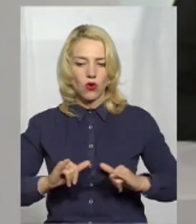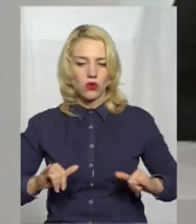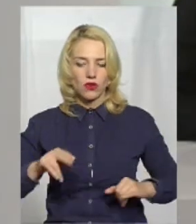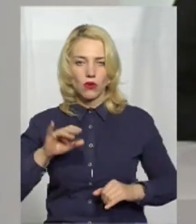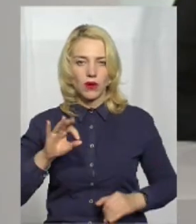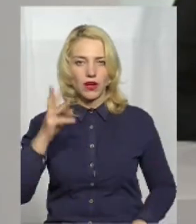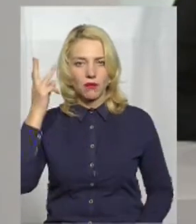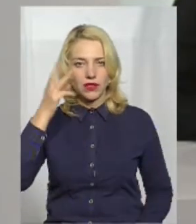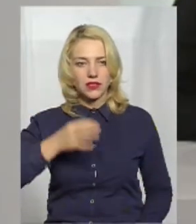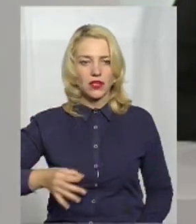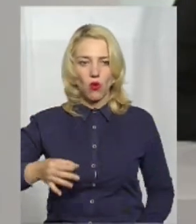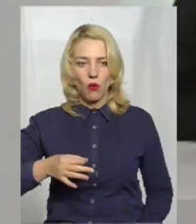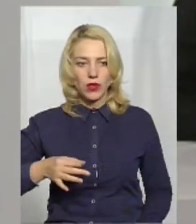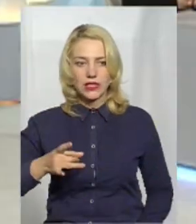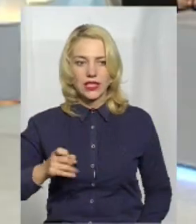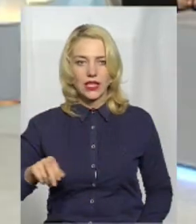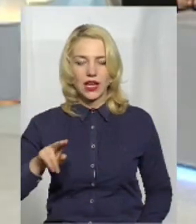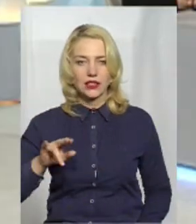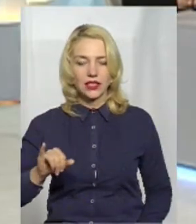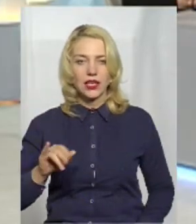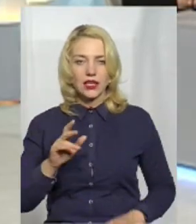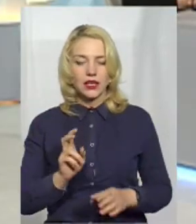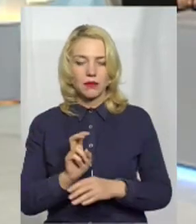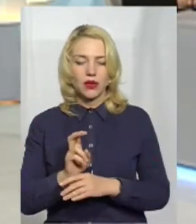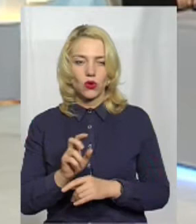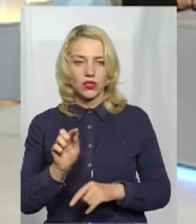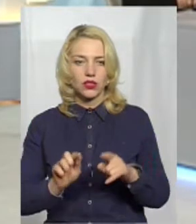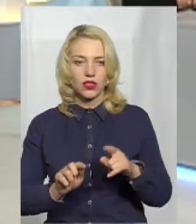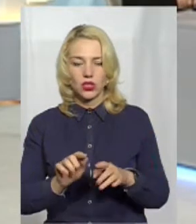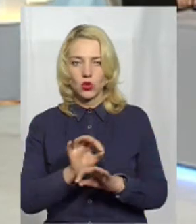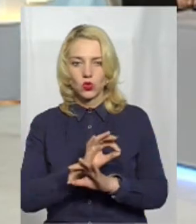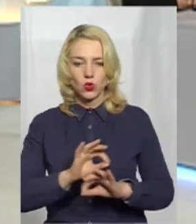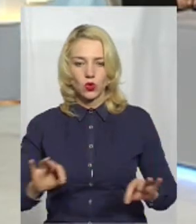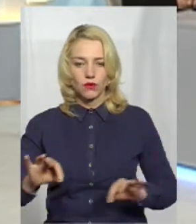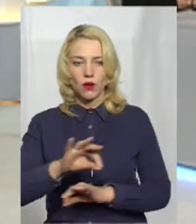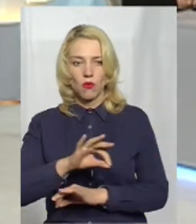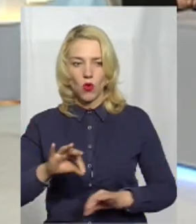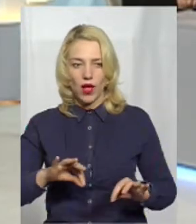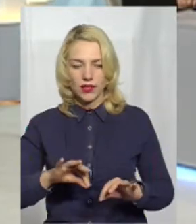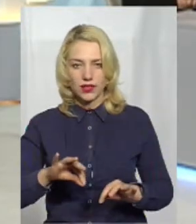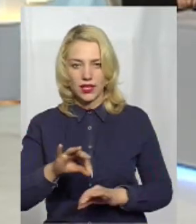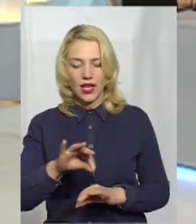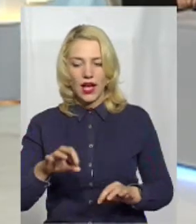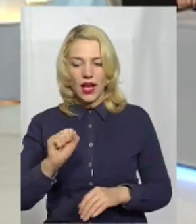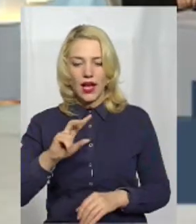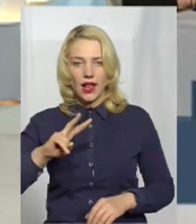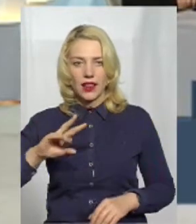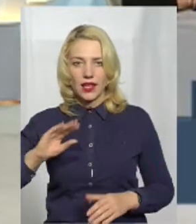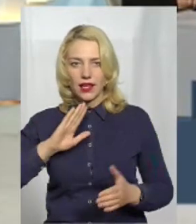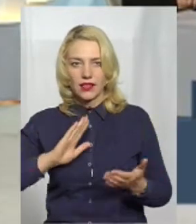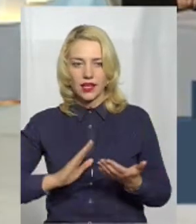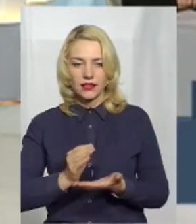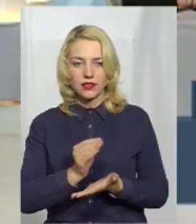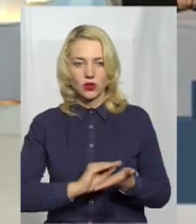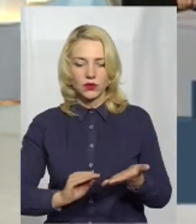обласній раді. І приходять інколи чудові проєкти, але якість описання